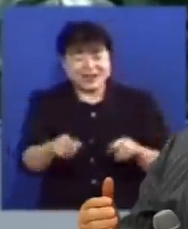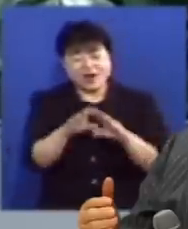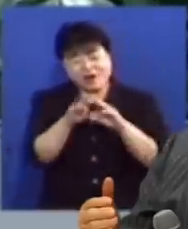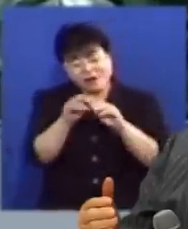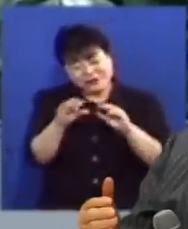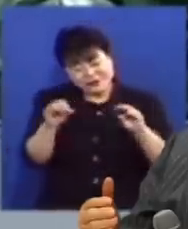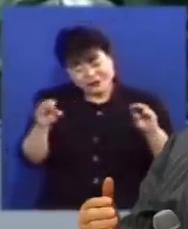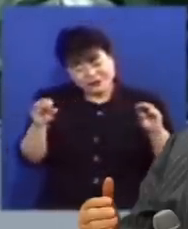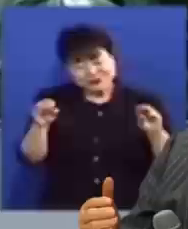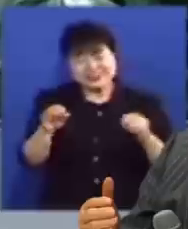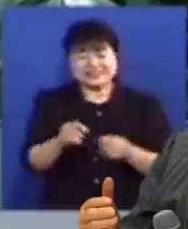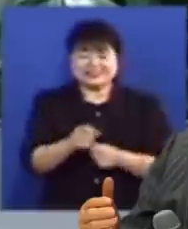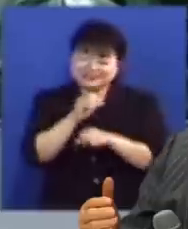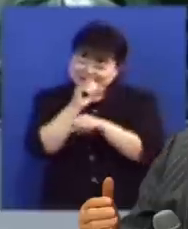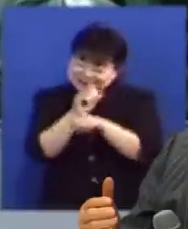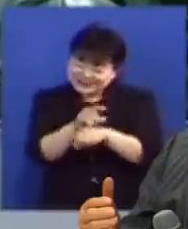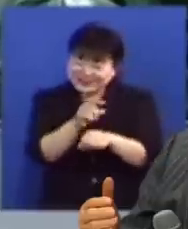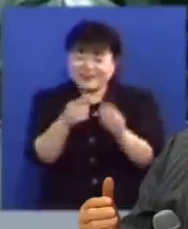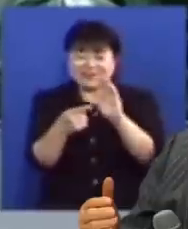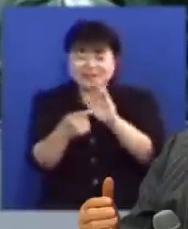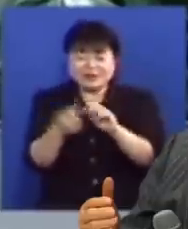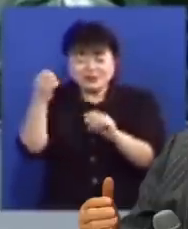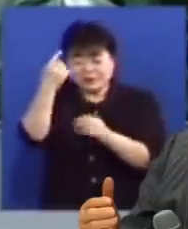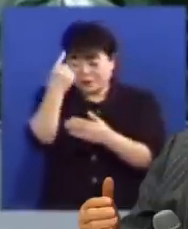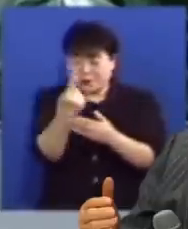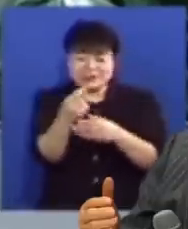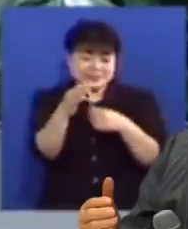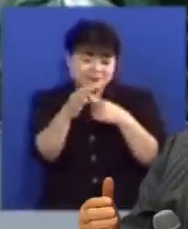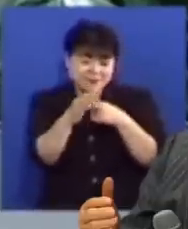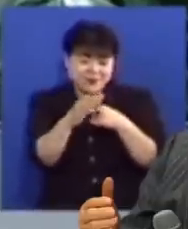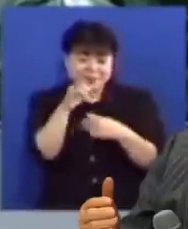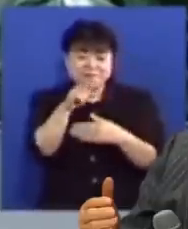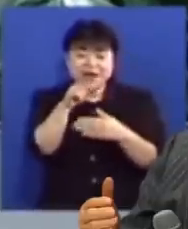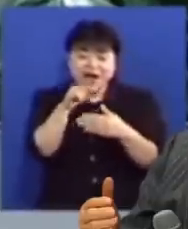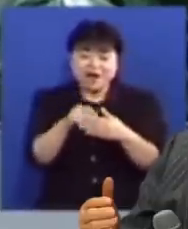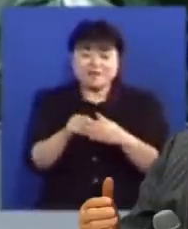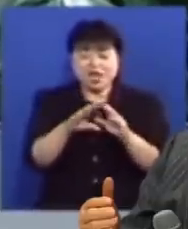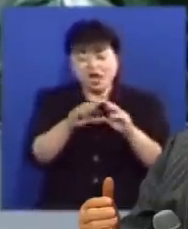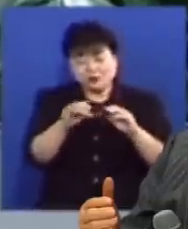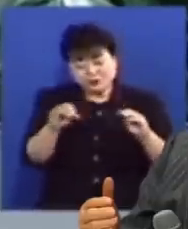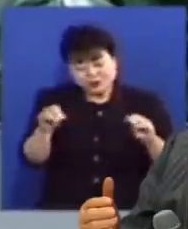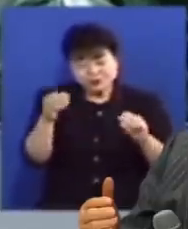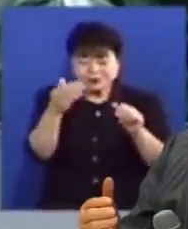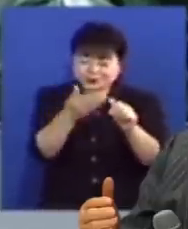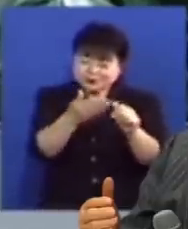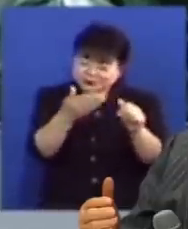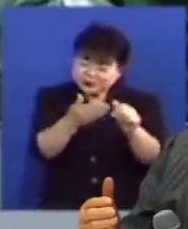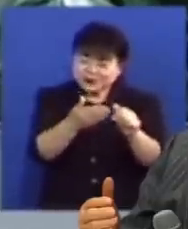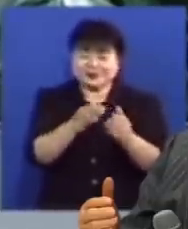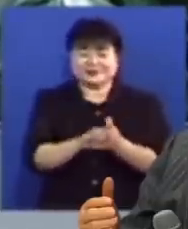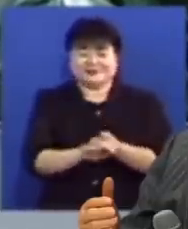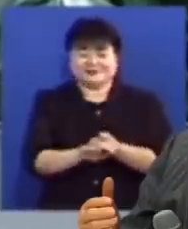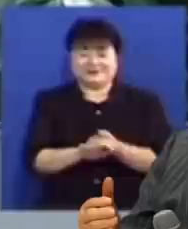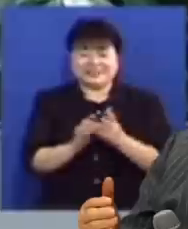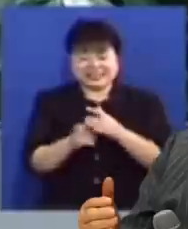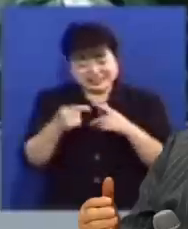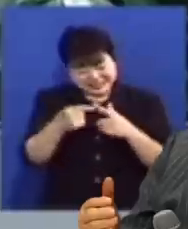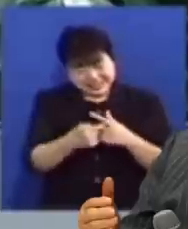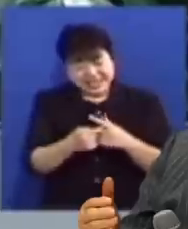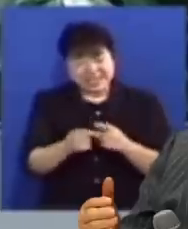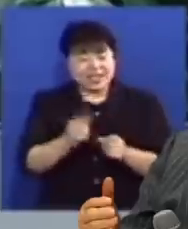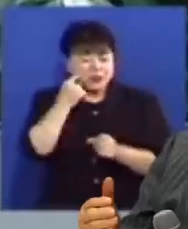온유하고 부드러움을 느끼는 것입니다 성령이 오시면 마음속에 부드러움을 갖다 주는 것입니다 이해와